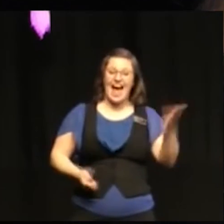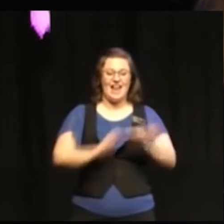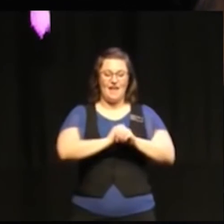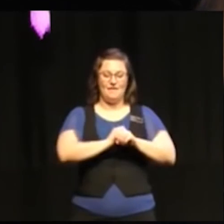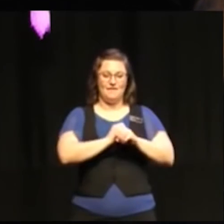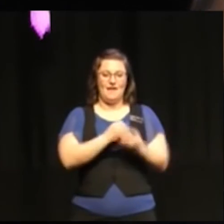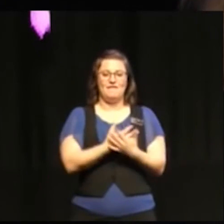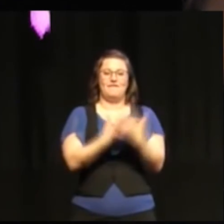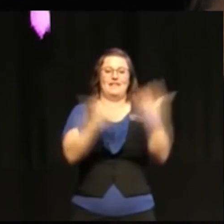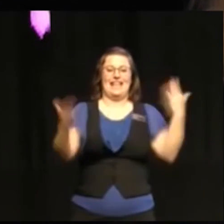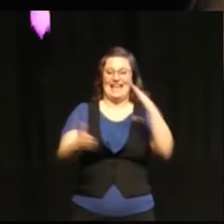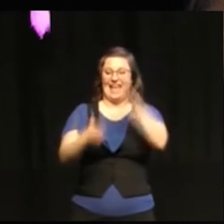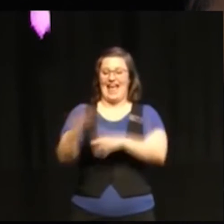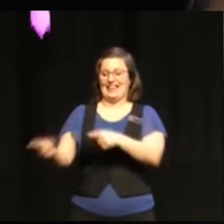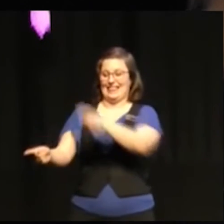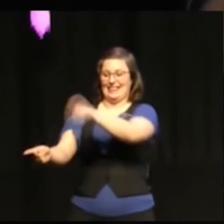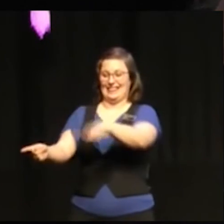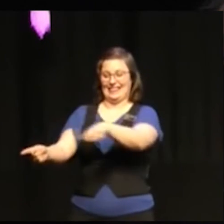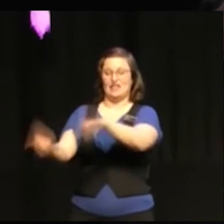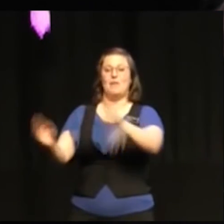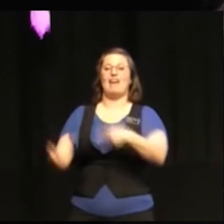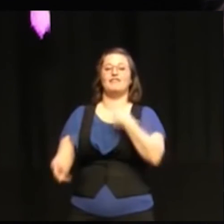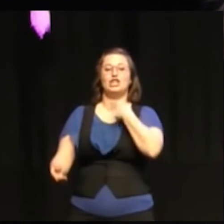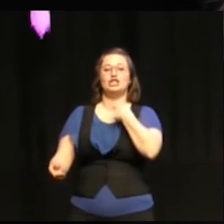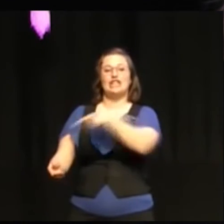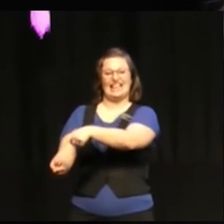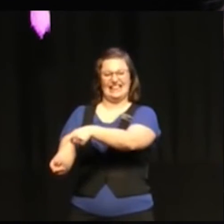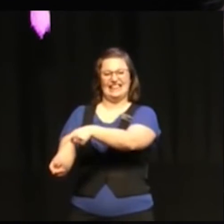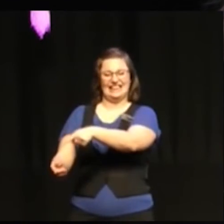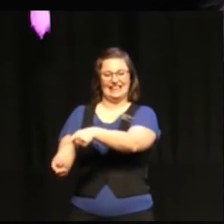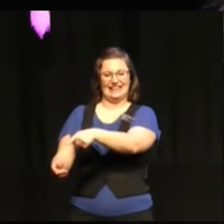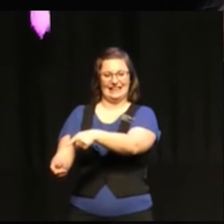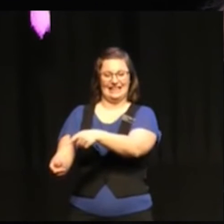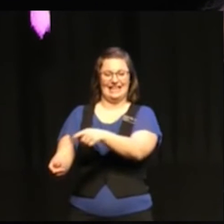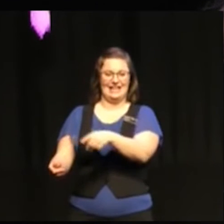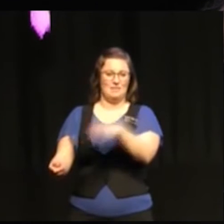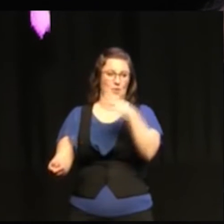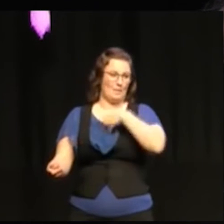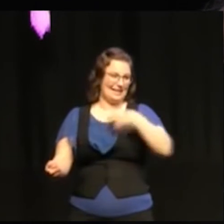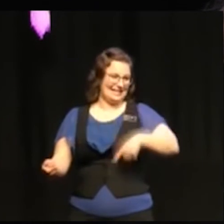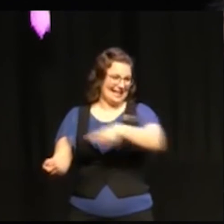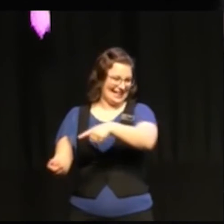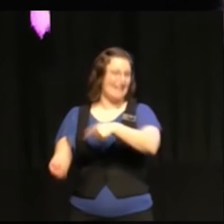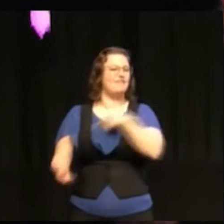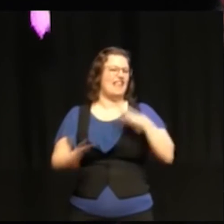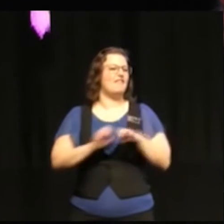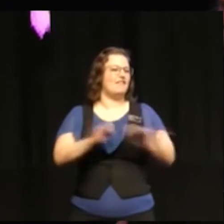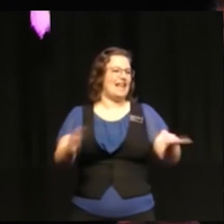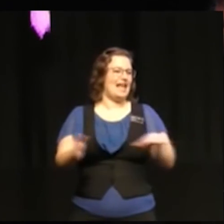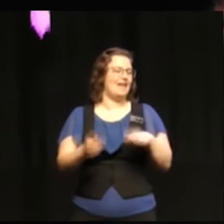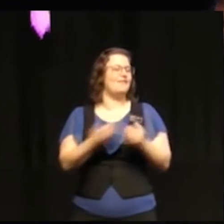de här personerna som röstar på Trump vad det gäller